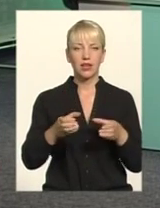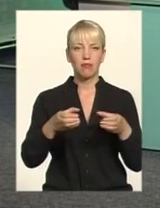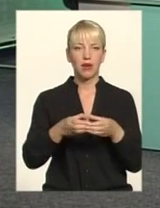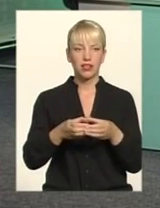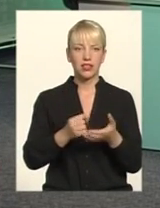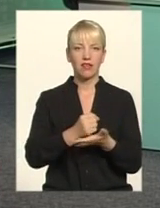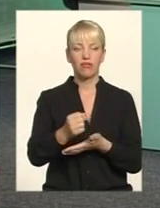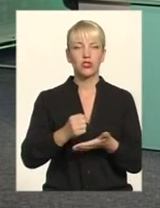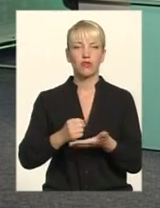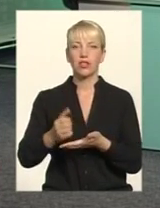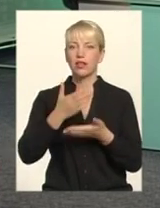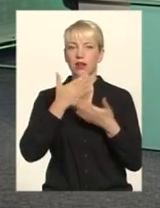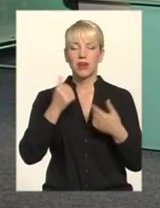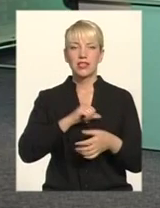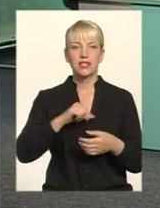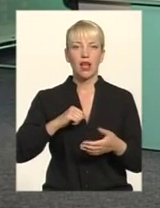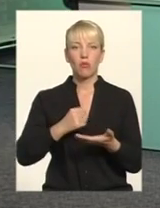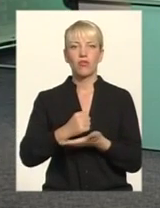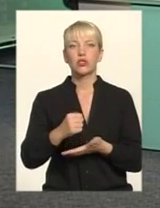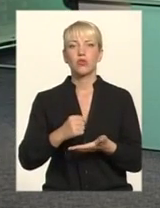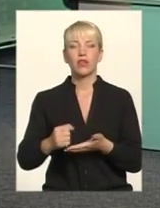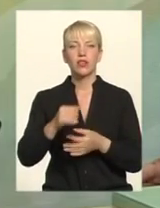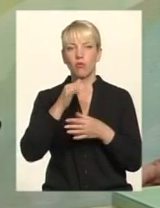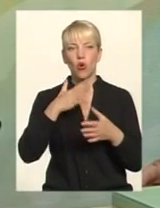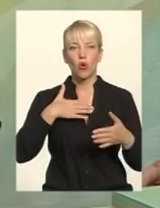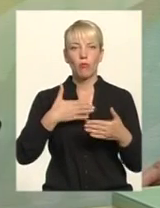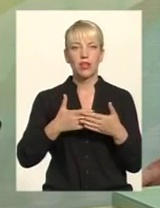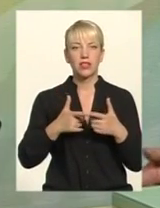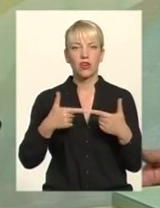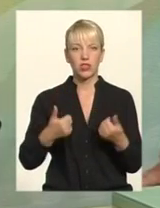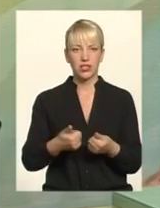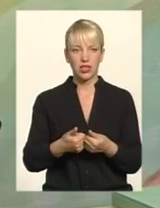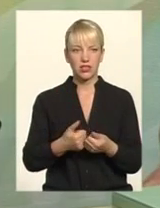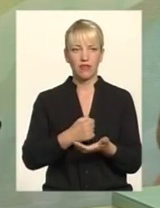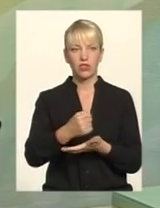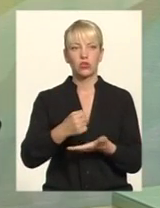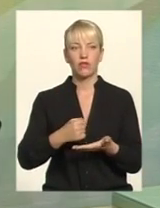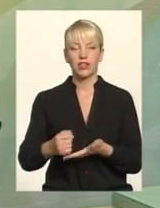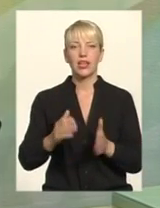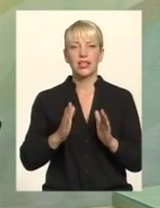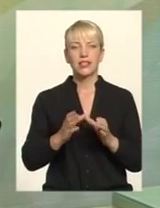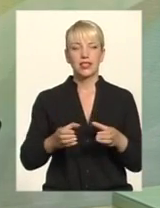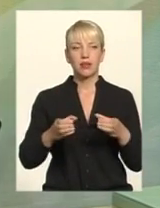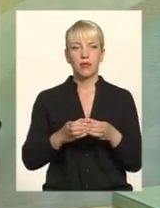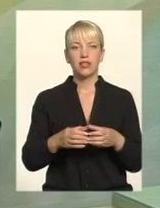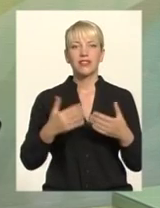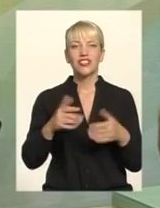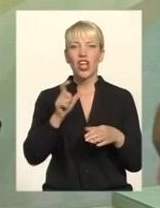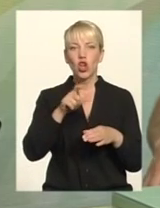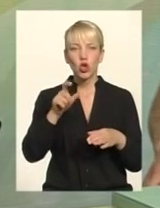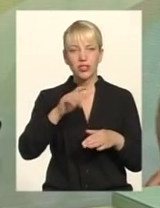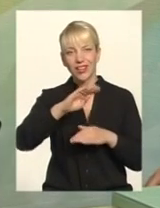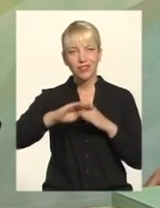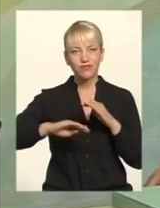Немає вже самовисування, не може громадська організація висунути, тільки партії Тобто вони в любому випадку людей вже заганяють